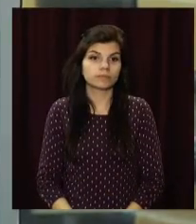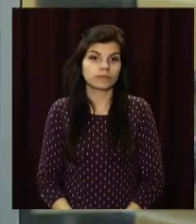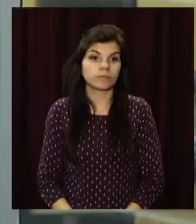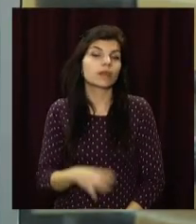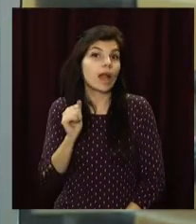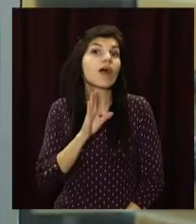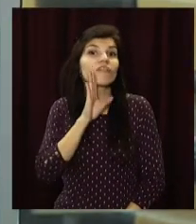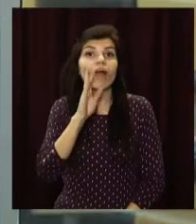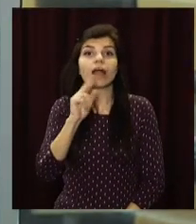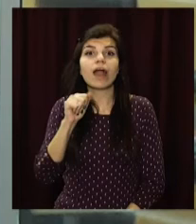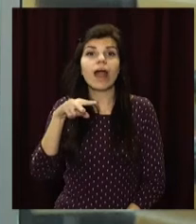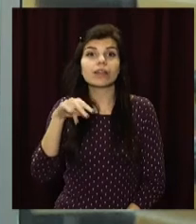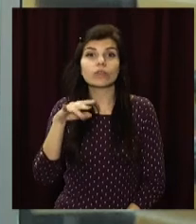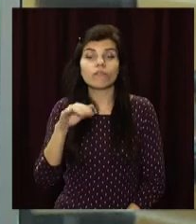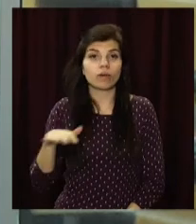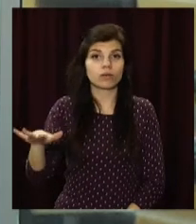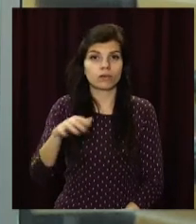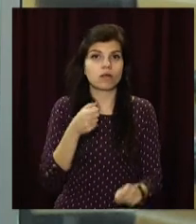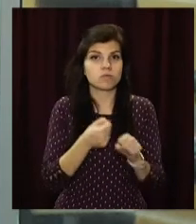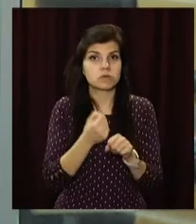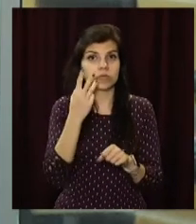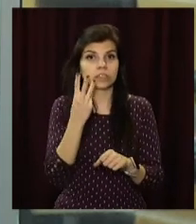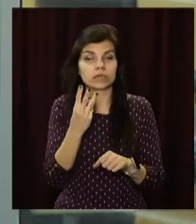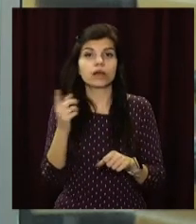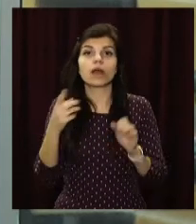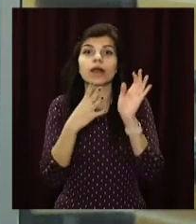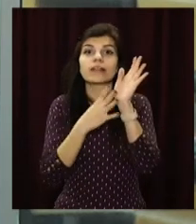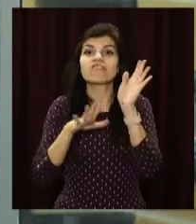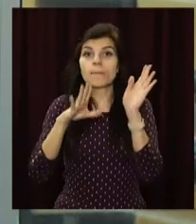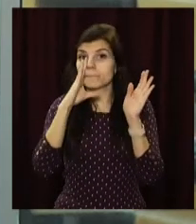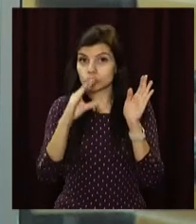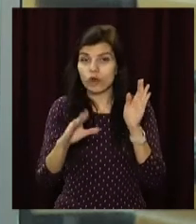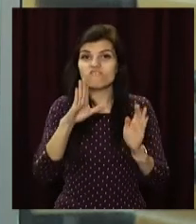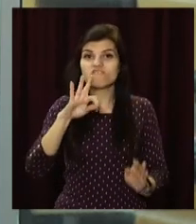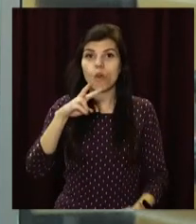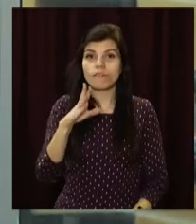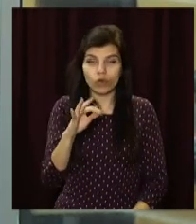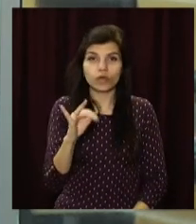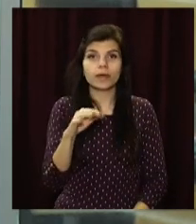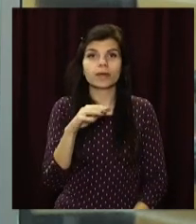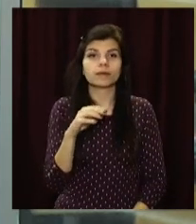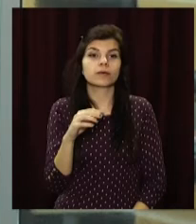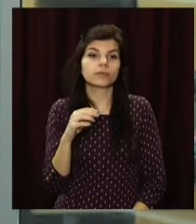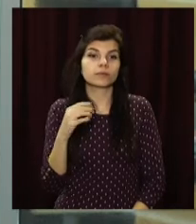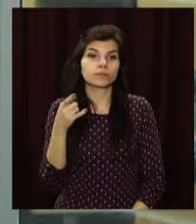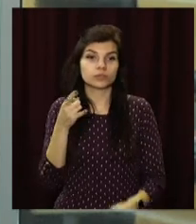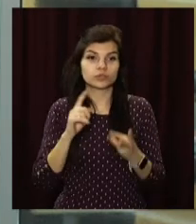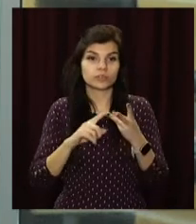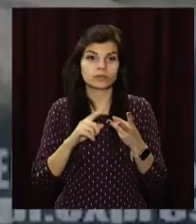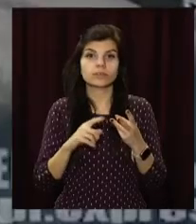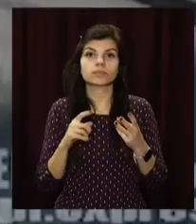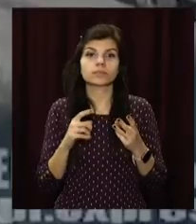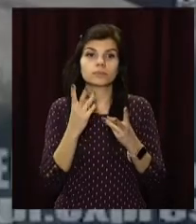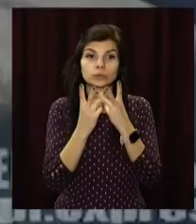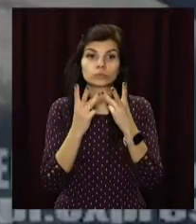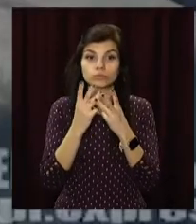А вранці на Калиновій сталася потрійна ДТП. Там зіткнулася 95-та маршрутка «Вольво» і «Міцубіші». Легковик та вантажівка рухалися